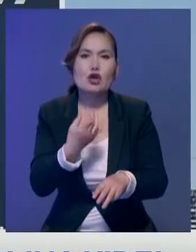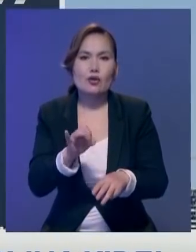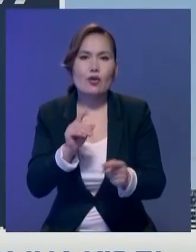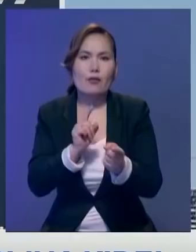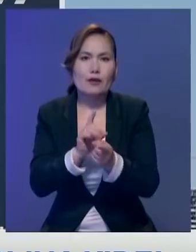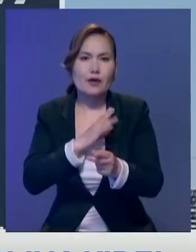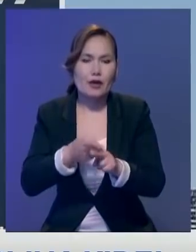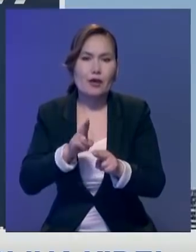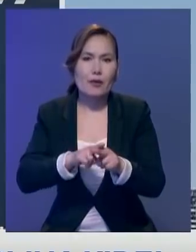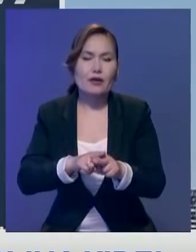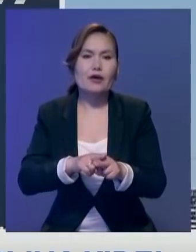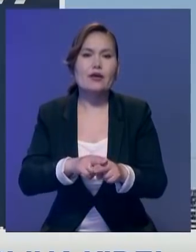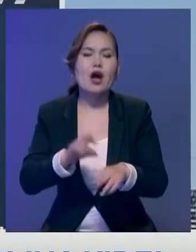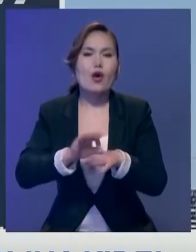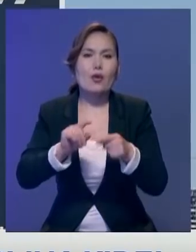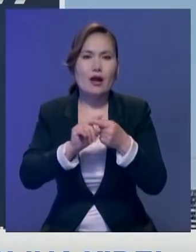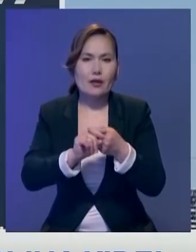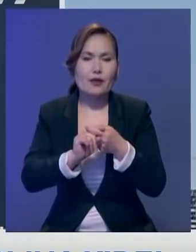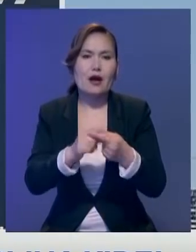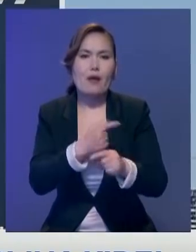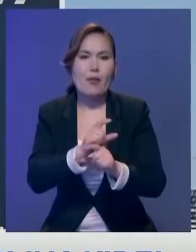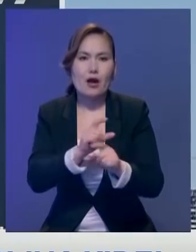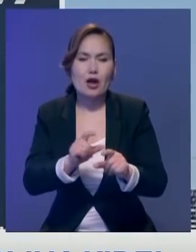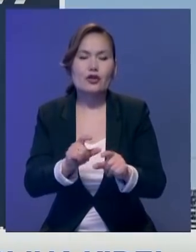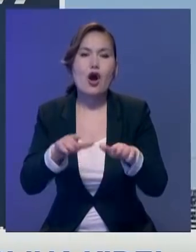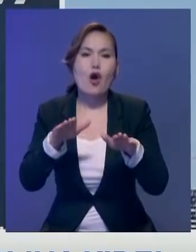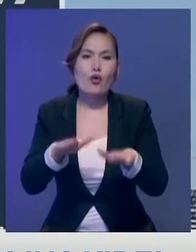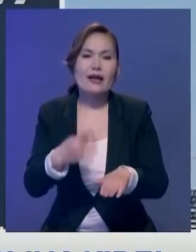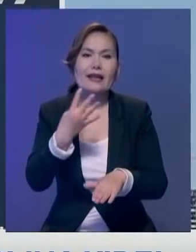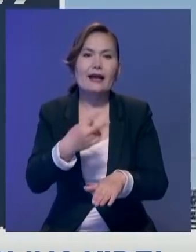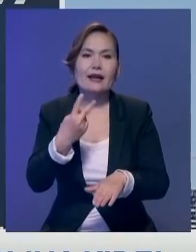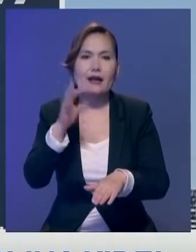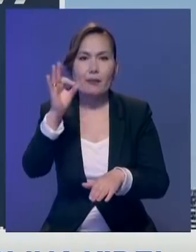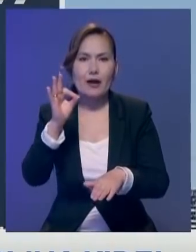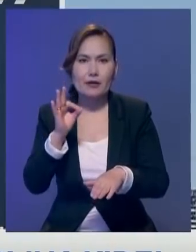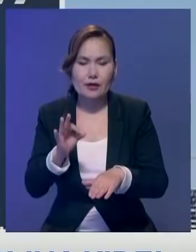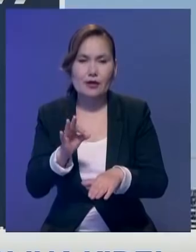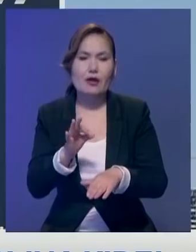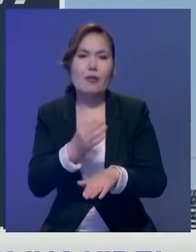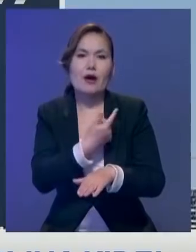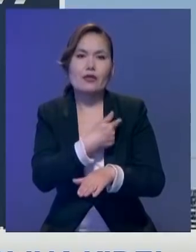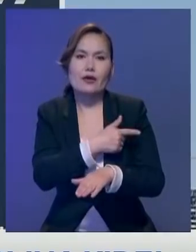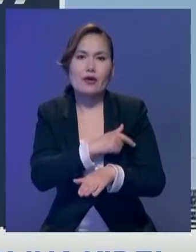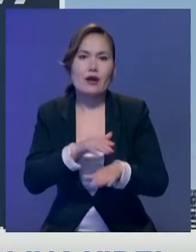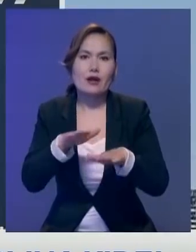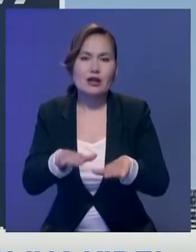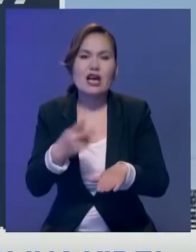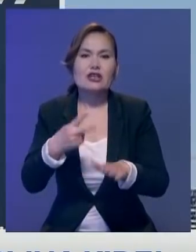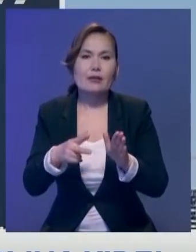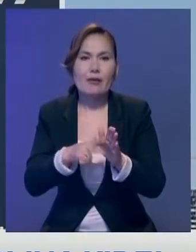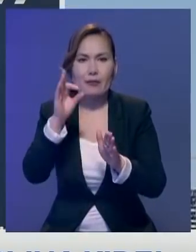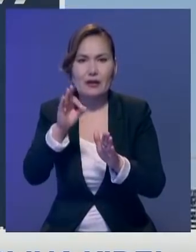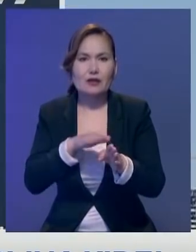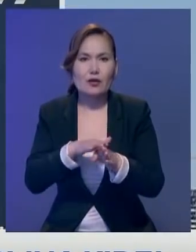Осынылған ақпаратқа сәйкес, жұғбал аурулар ауру қанасындағы орындар 42%-ке, жан сақтау бөлімдері 28%-ке